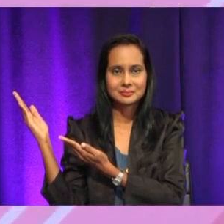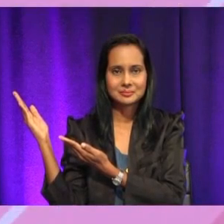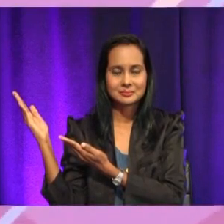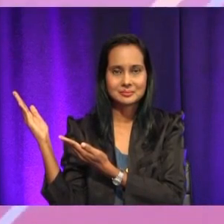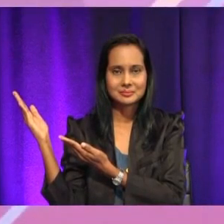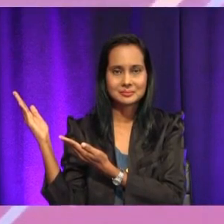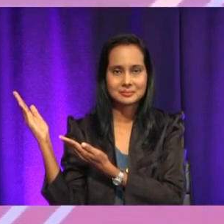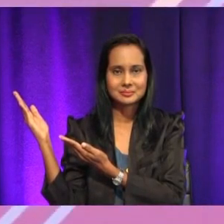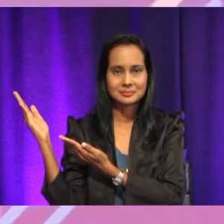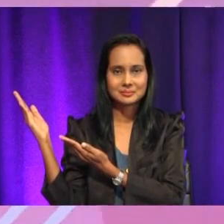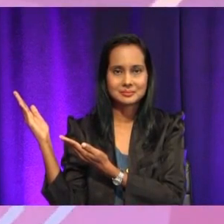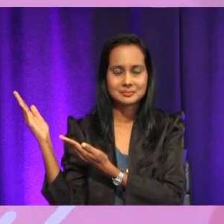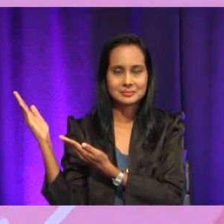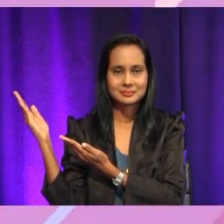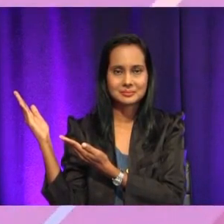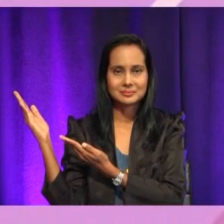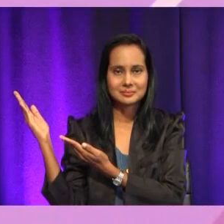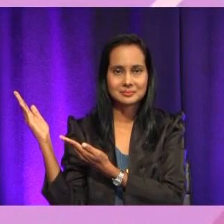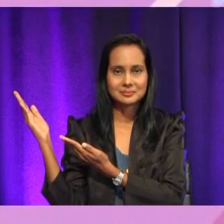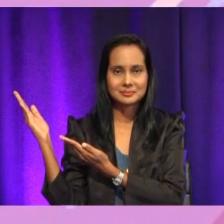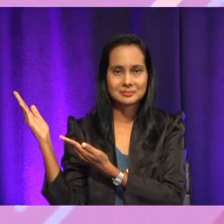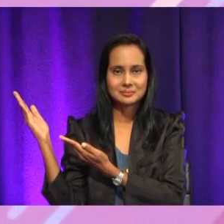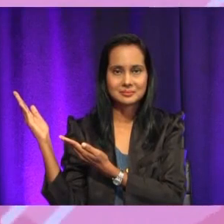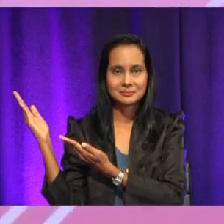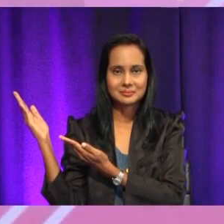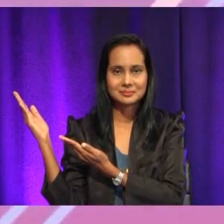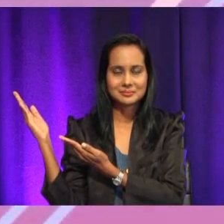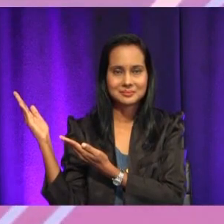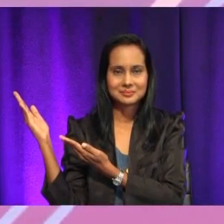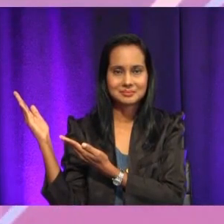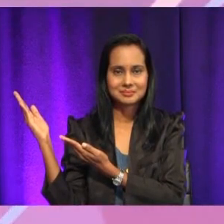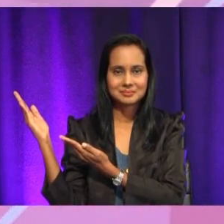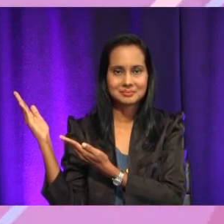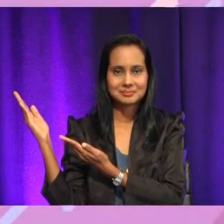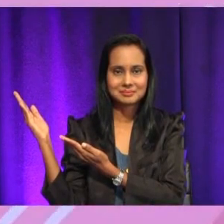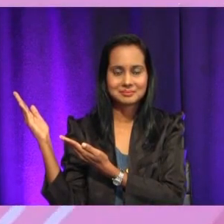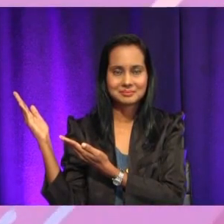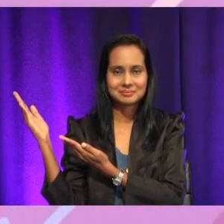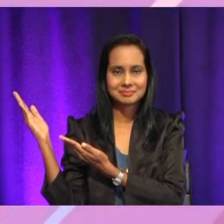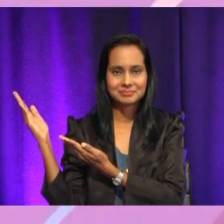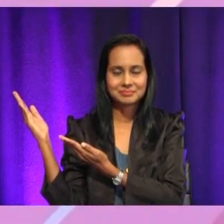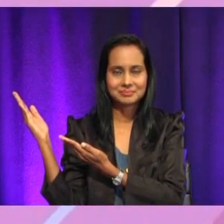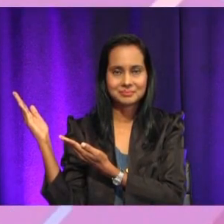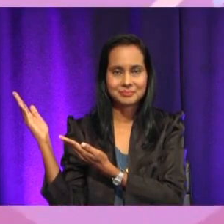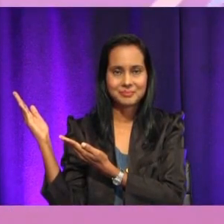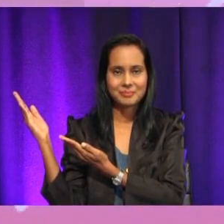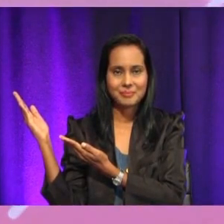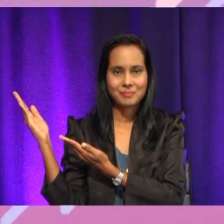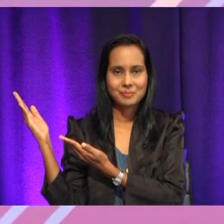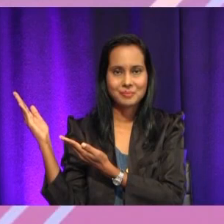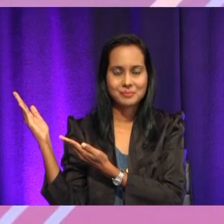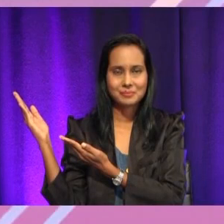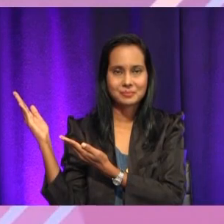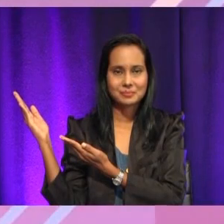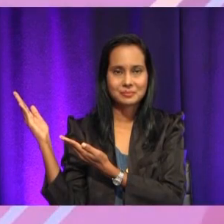Okey. Dan satu-satunya bunga yang dikelilingi oleh kumbang-kumbang ni kan Kak Ria. Okey, kita ada Izara Syohadah